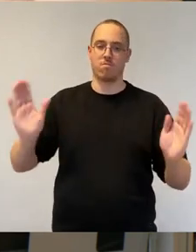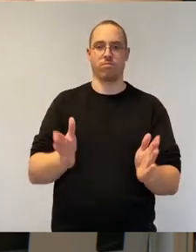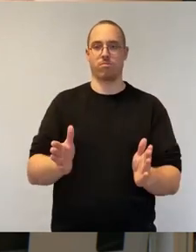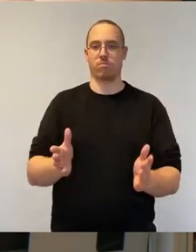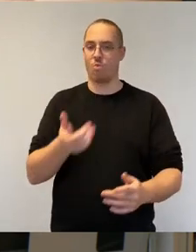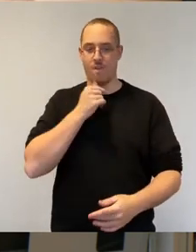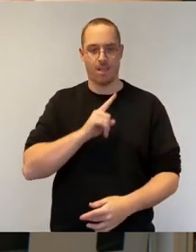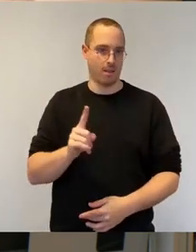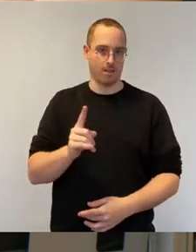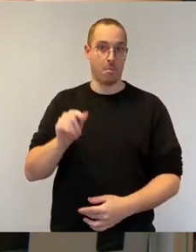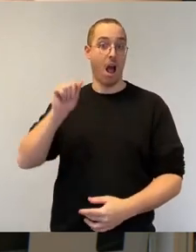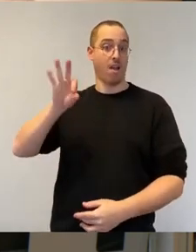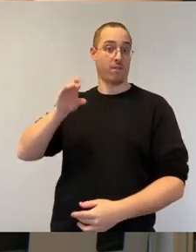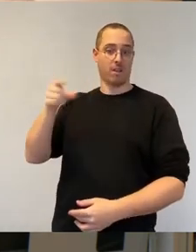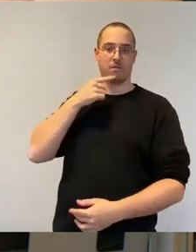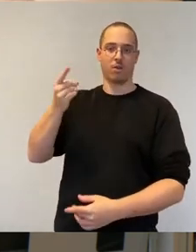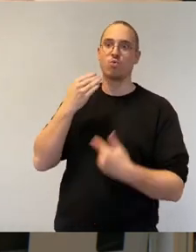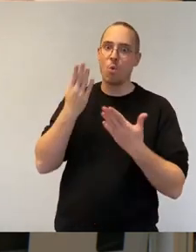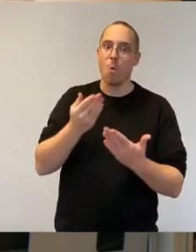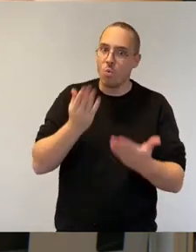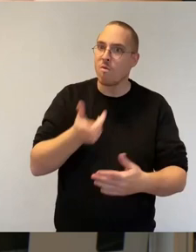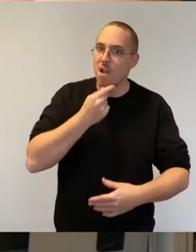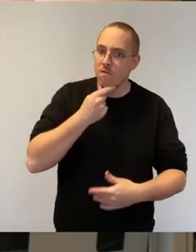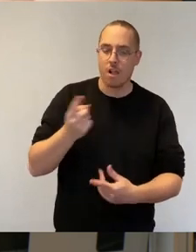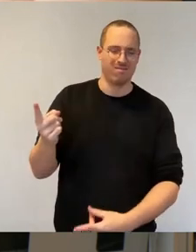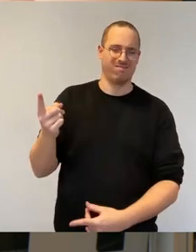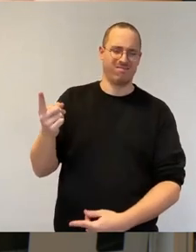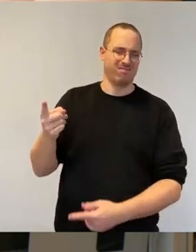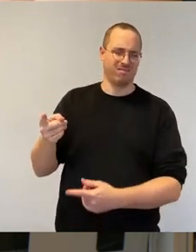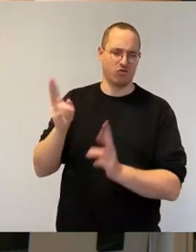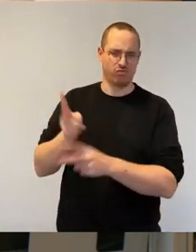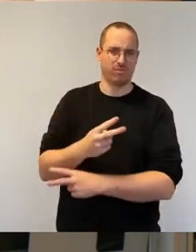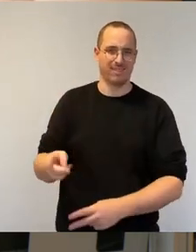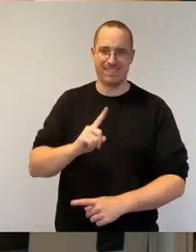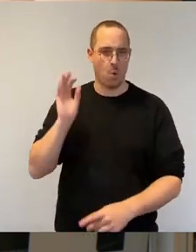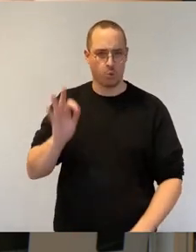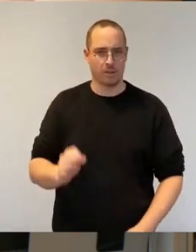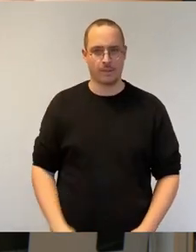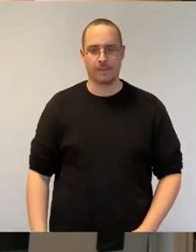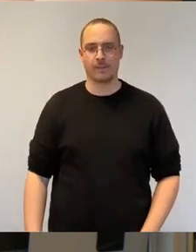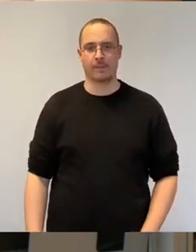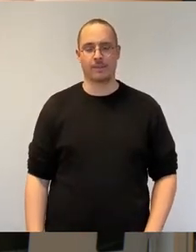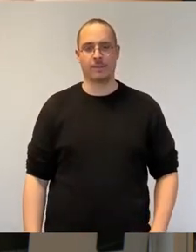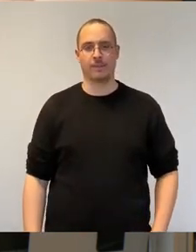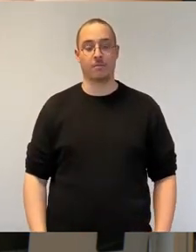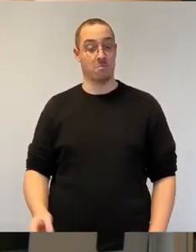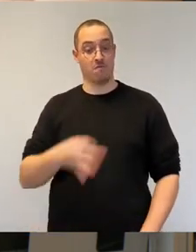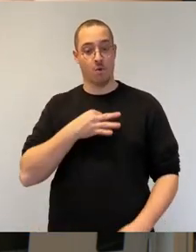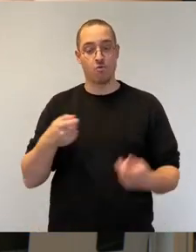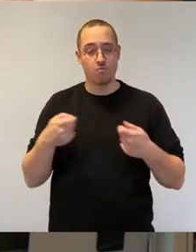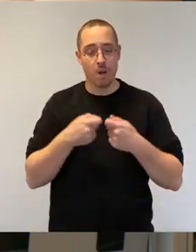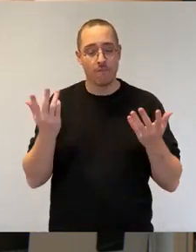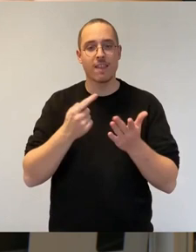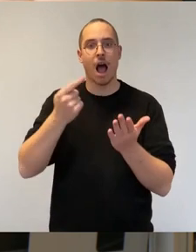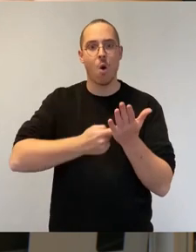Das halte ich auch nicht für den sinnvollen Ansatz. Spannend finde ich tatsächlich die Debatte oder das Argument mit der Verhinderung